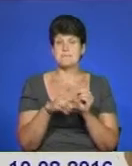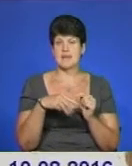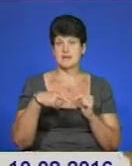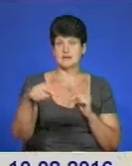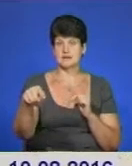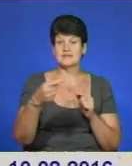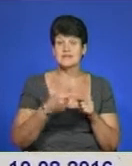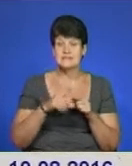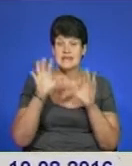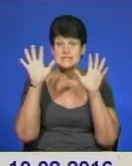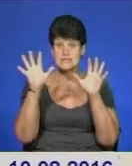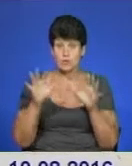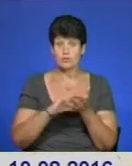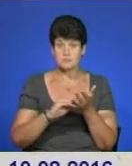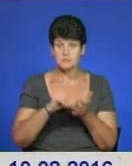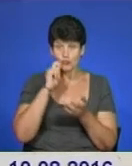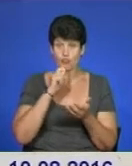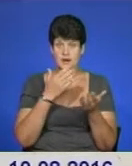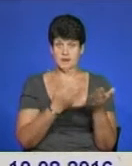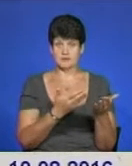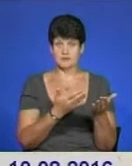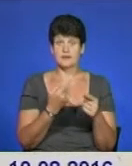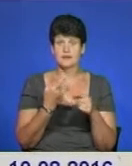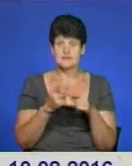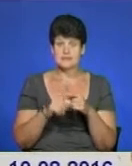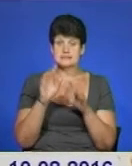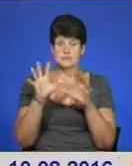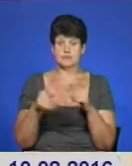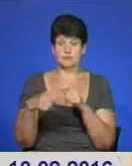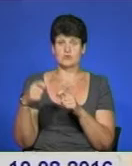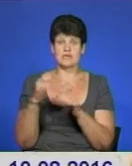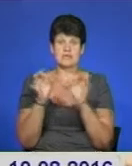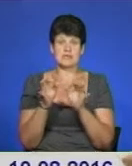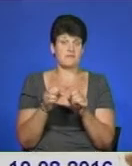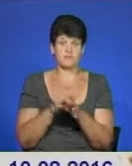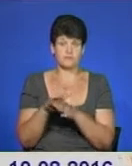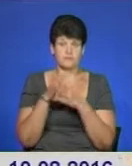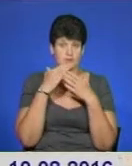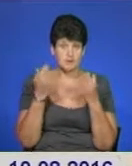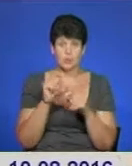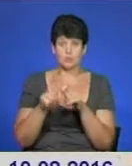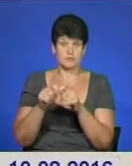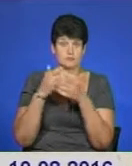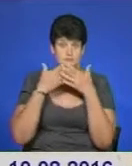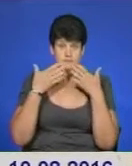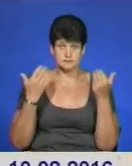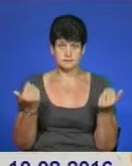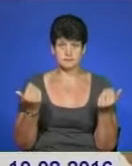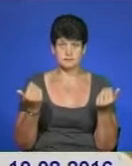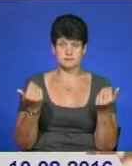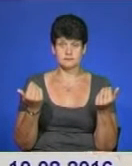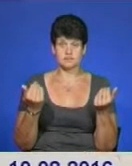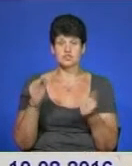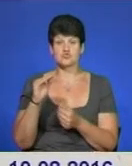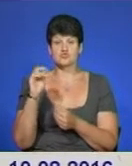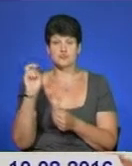Це є вже закон, прописаний в нас в Україні. Цей закон нарушається, ніким не виконується, ніким не контролюється, ні